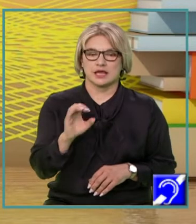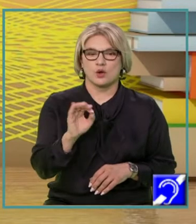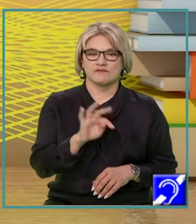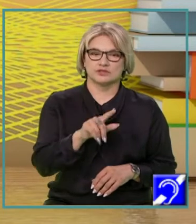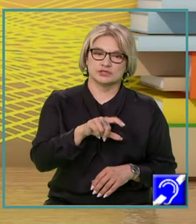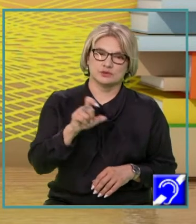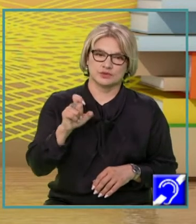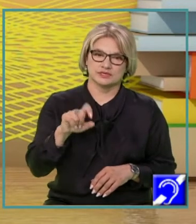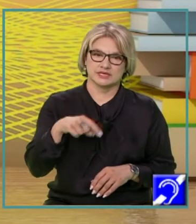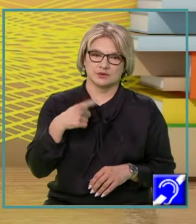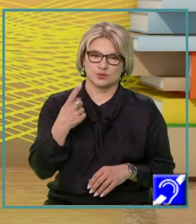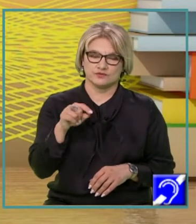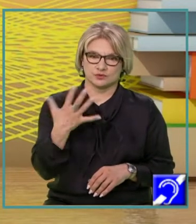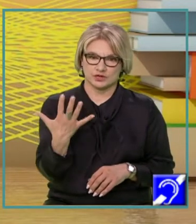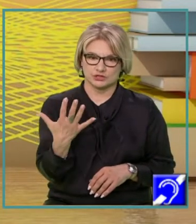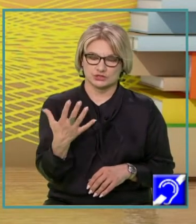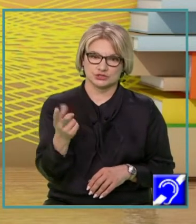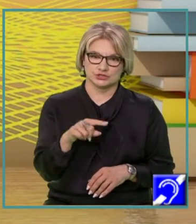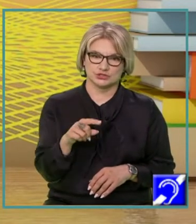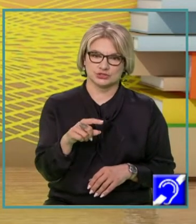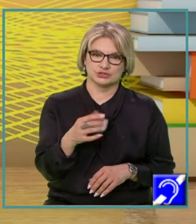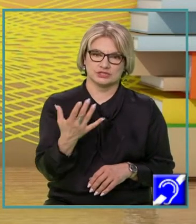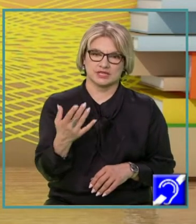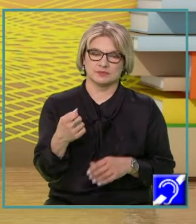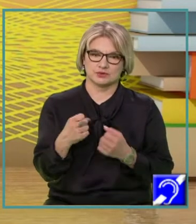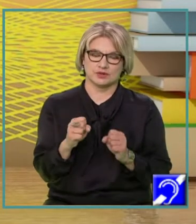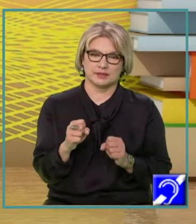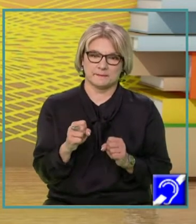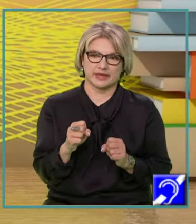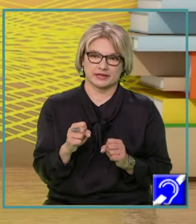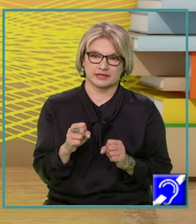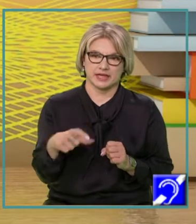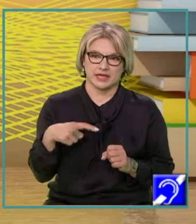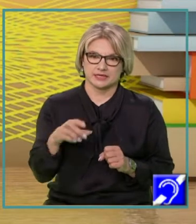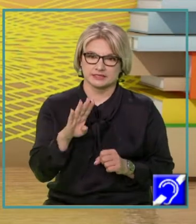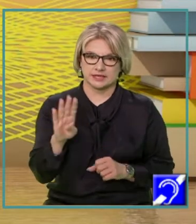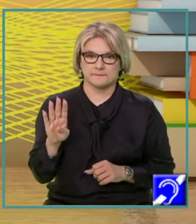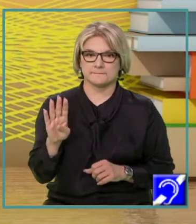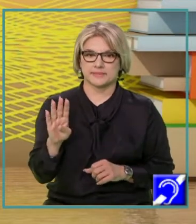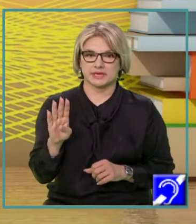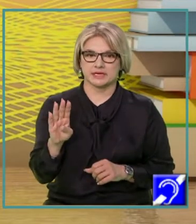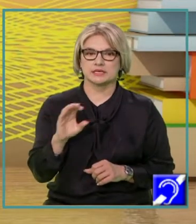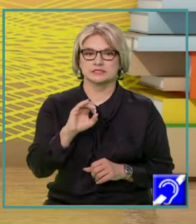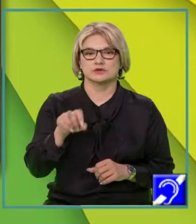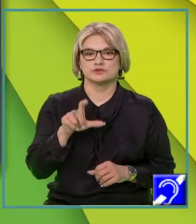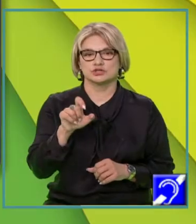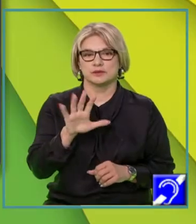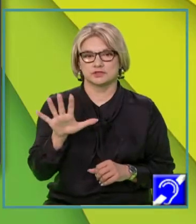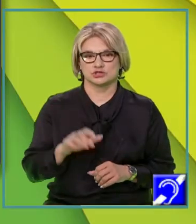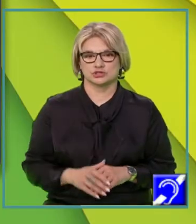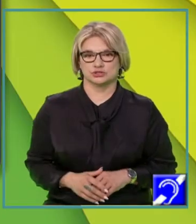1,5, iar termenul liber, cum zicem noi, este b, 0,75.